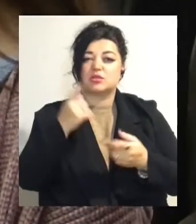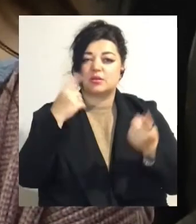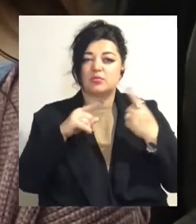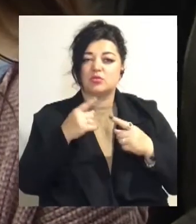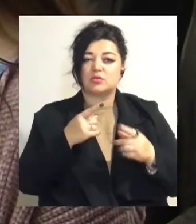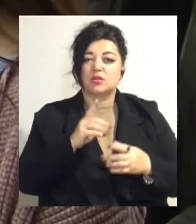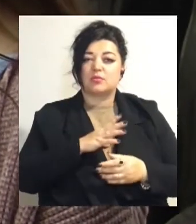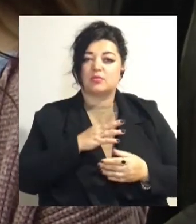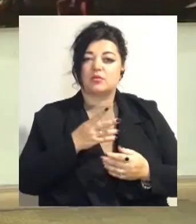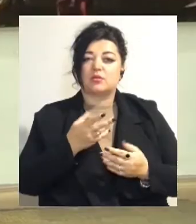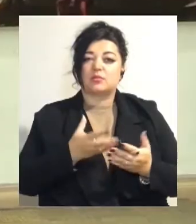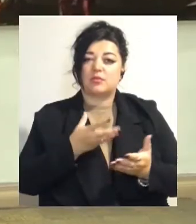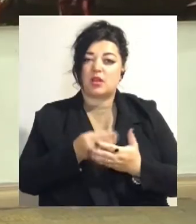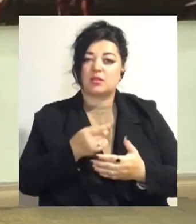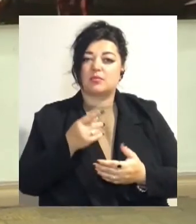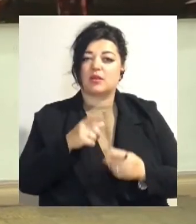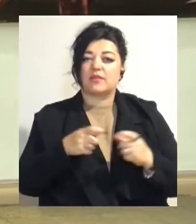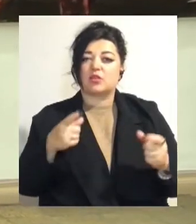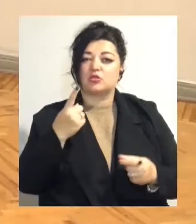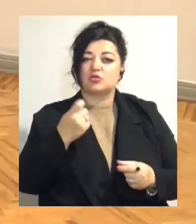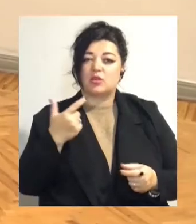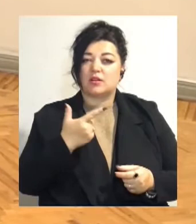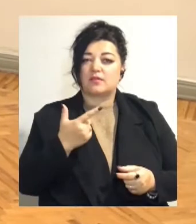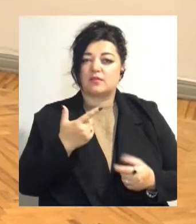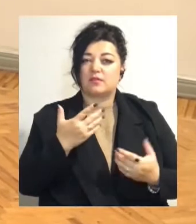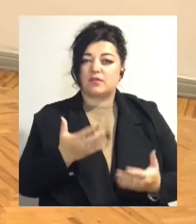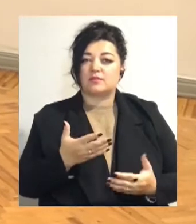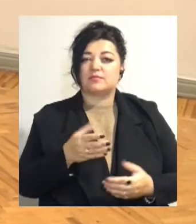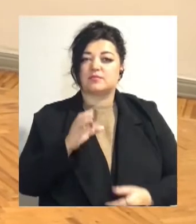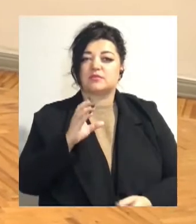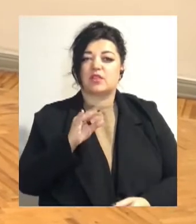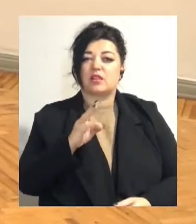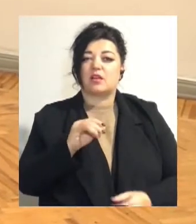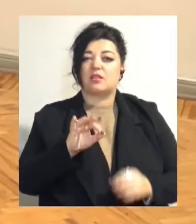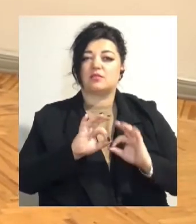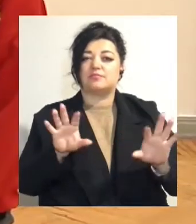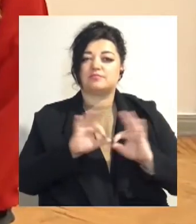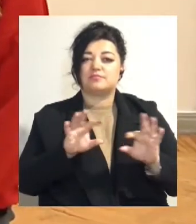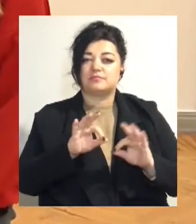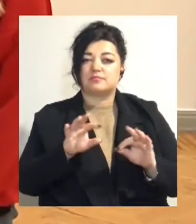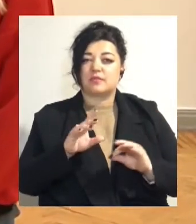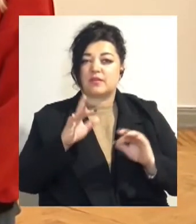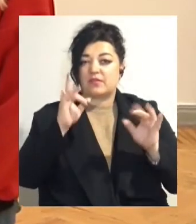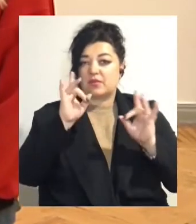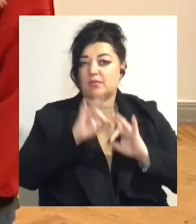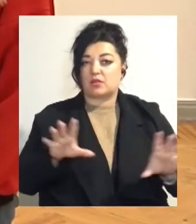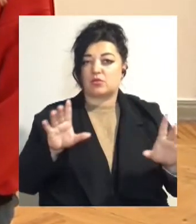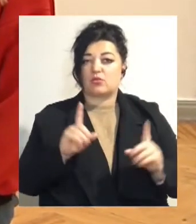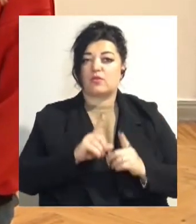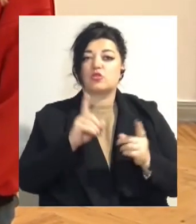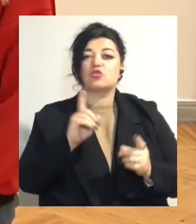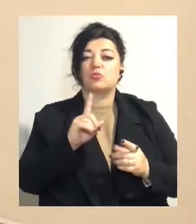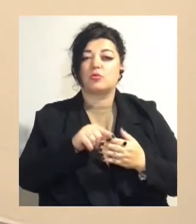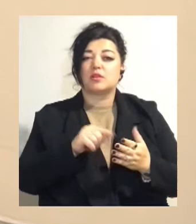Квиток коштував 100 гривень або 50 для пільговиків. Світлана дізналася про день відкритих дверей випадково. Дівчина поділилася своїми